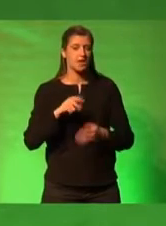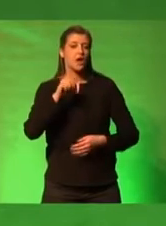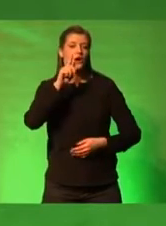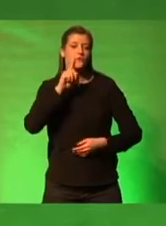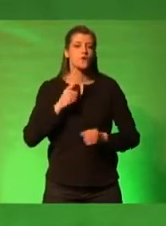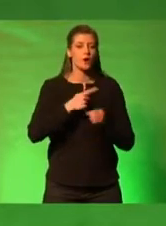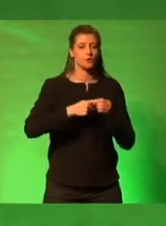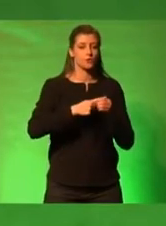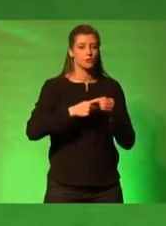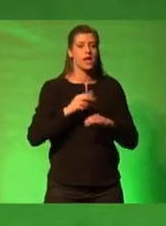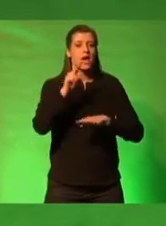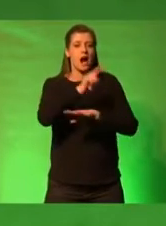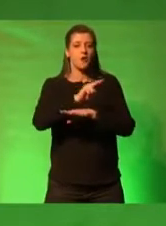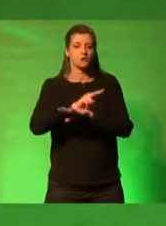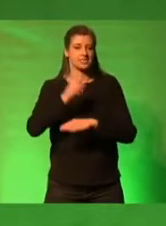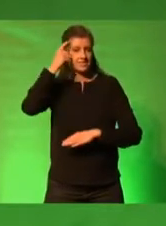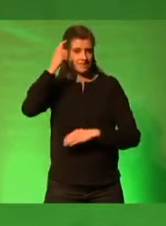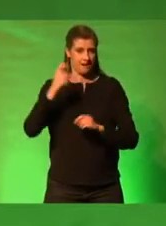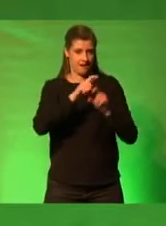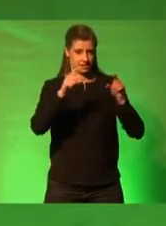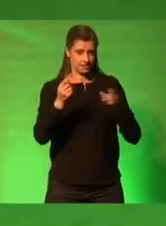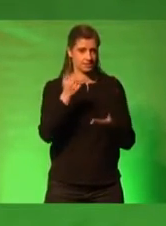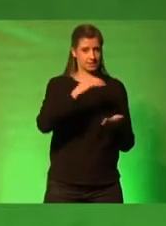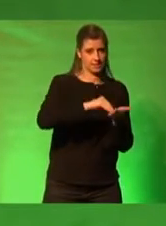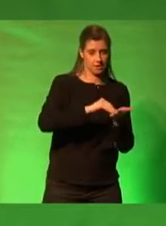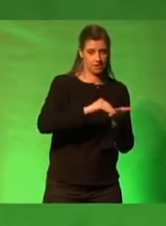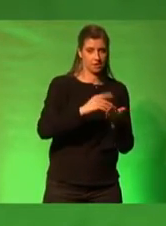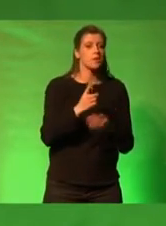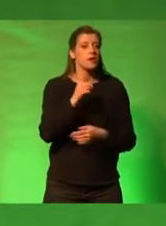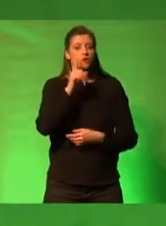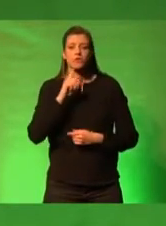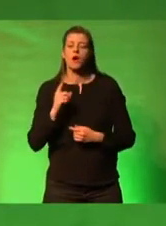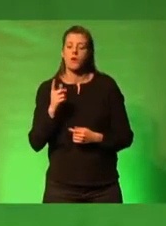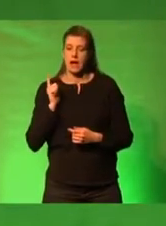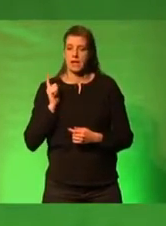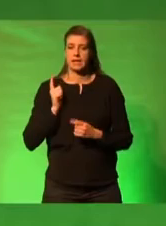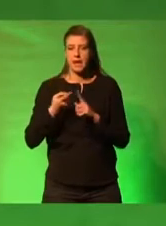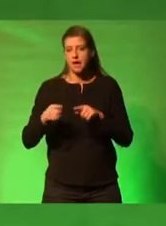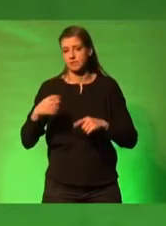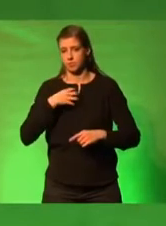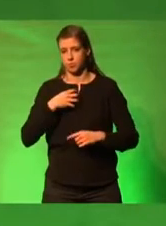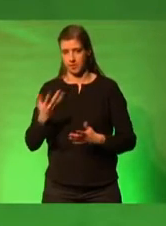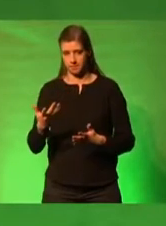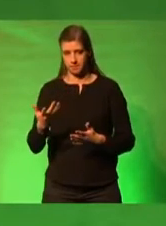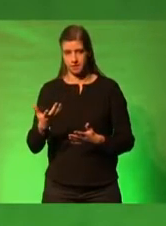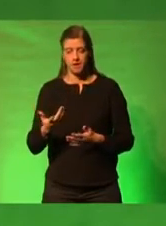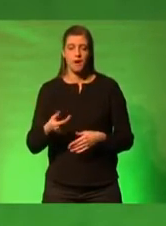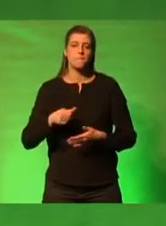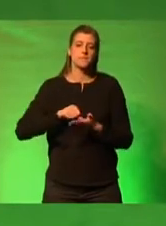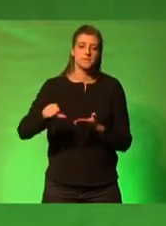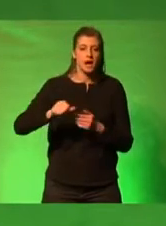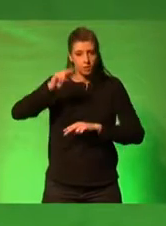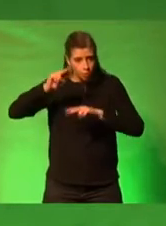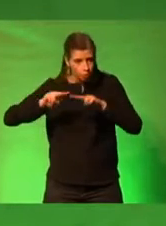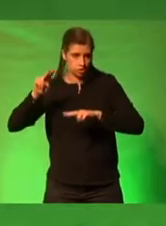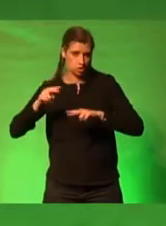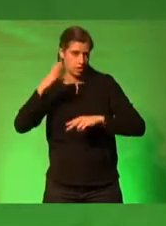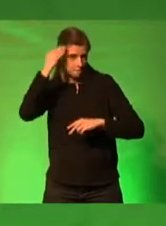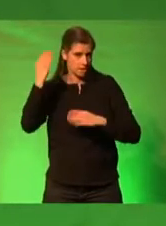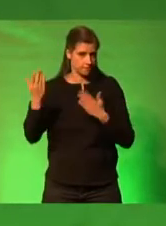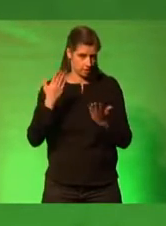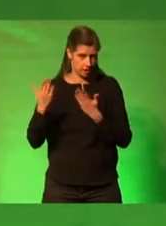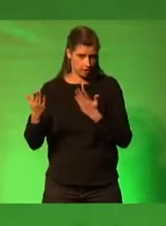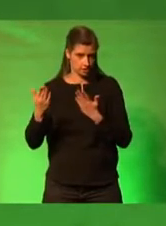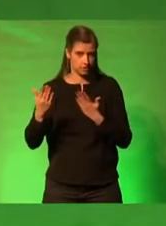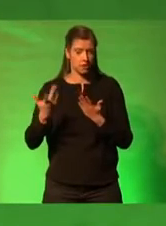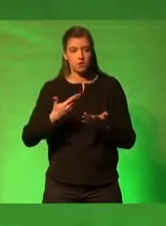Aufsichtsräten. Aber viele Frauen haben ganz andere Sorgen. Ungleiche und niedrige Bezahlung, Lücken in der Erwerbsbiografie,